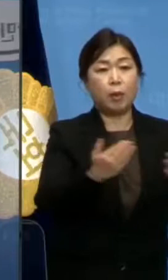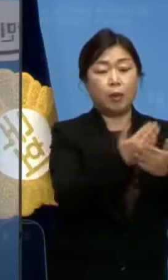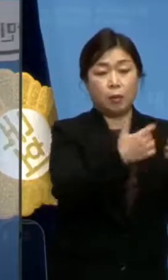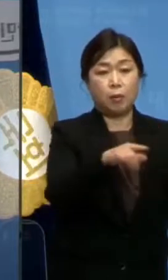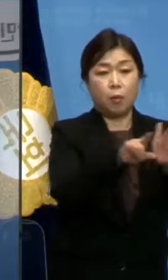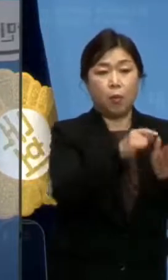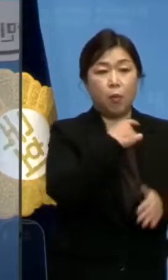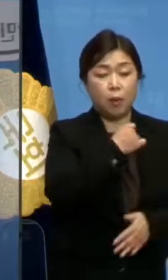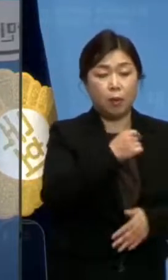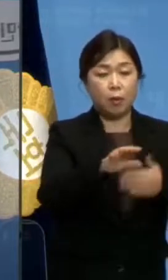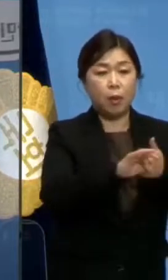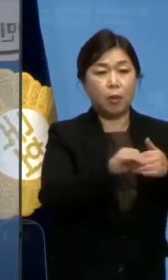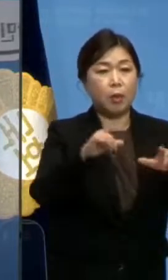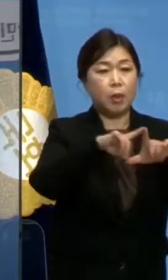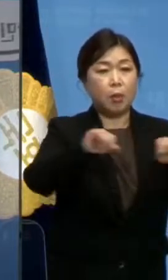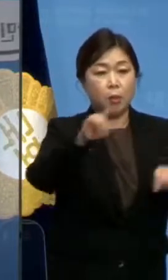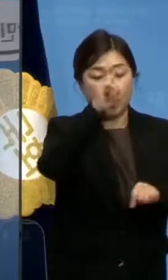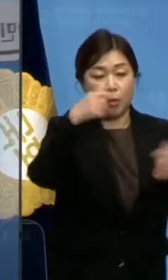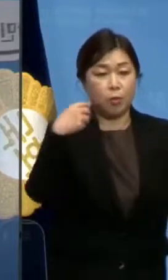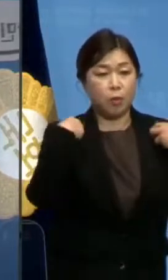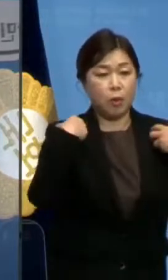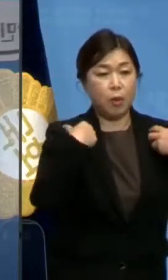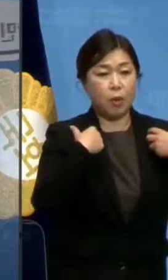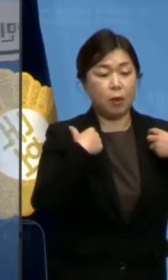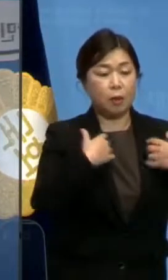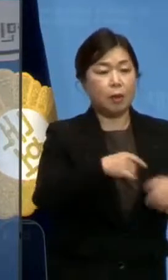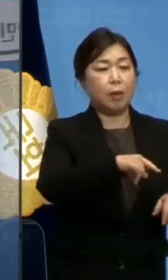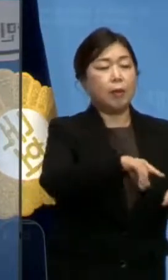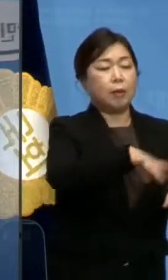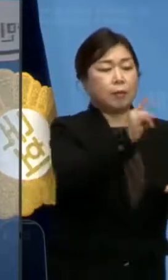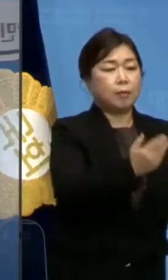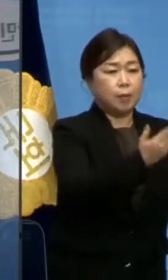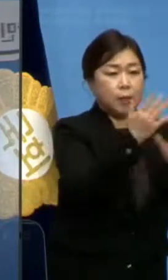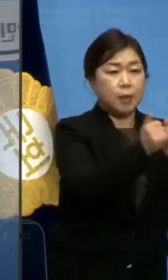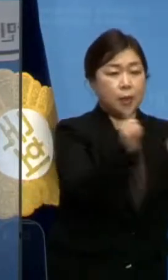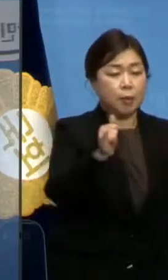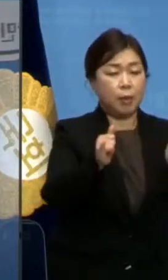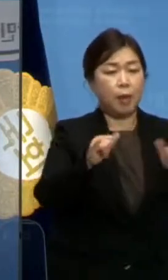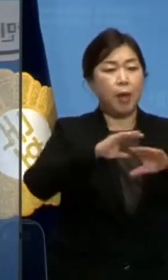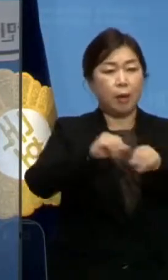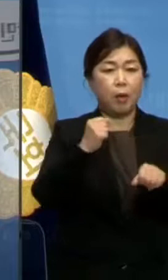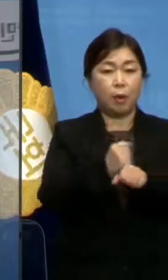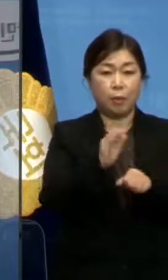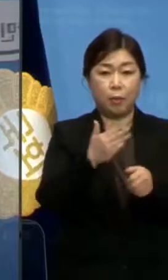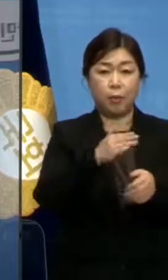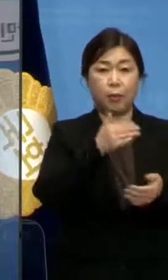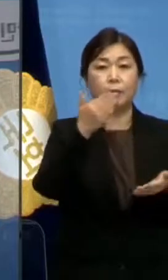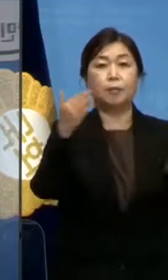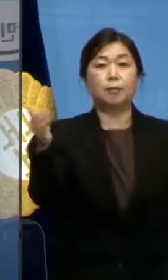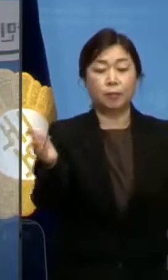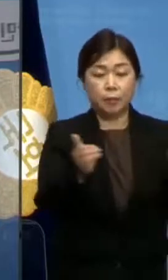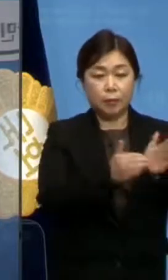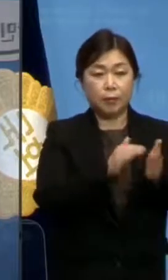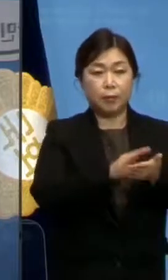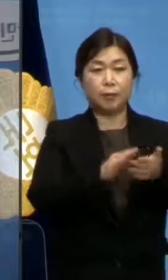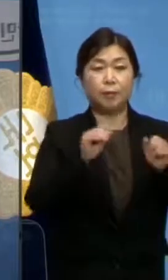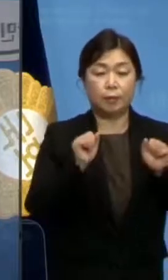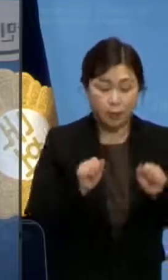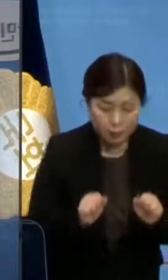바란다면 일본 정부가 결자해지 자세로 나서야 합니다. 브리핑 마치겠습니다.